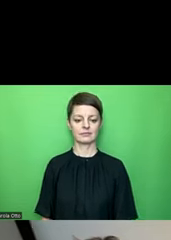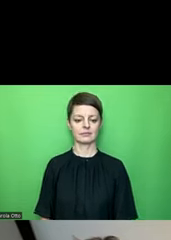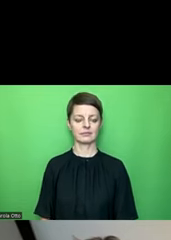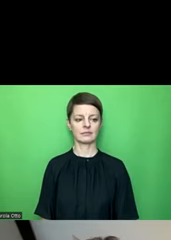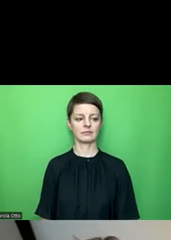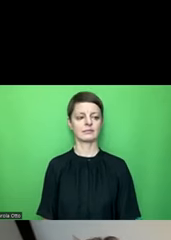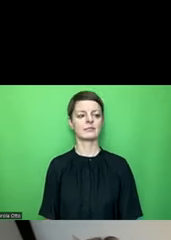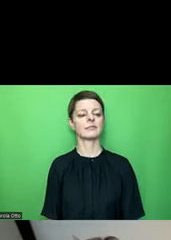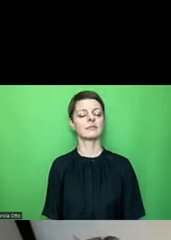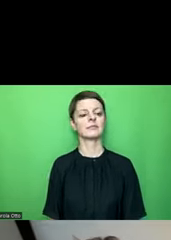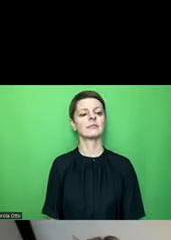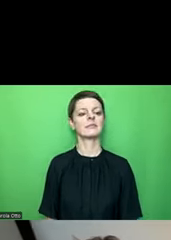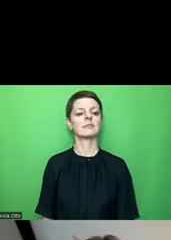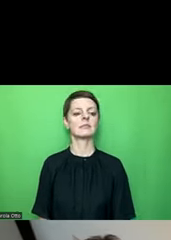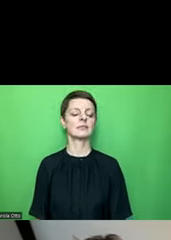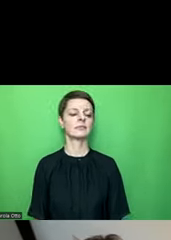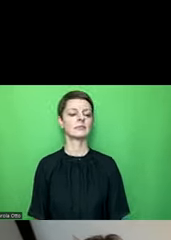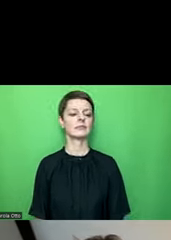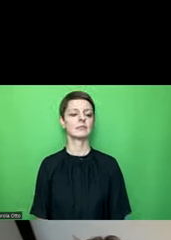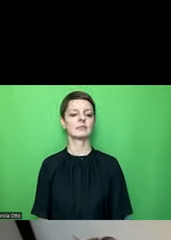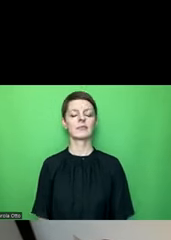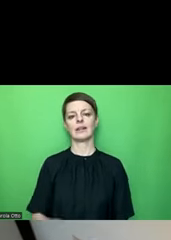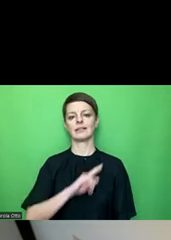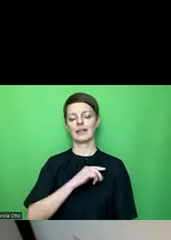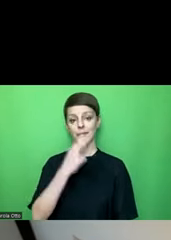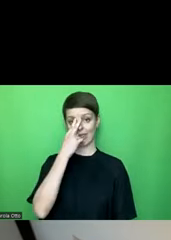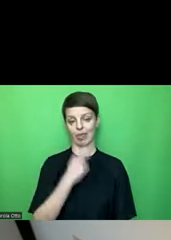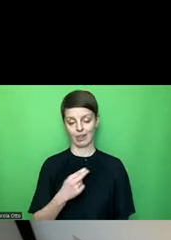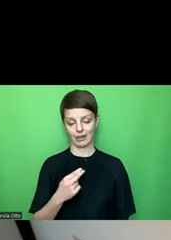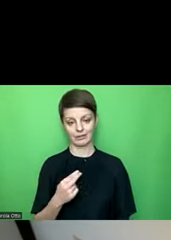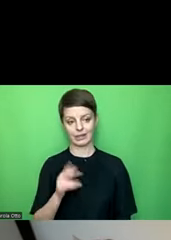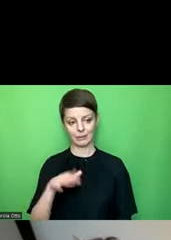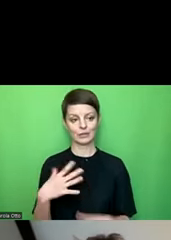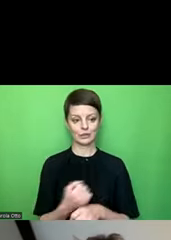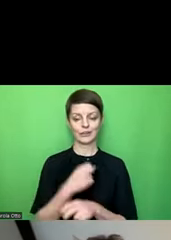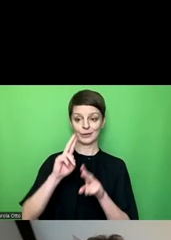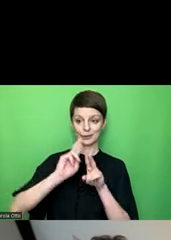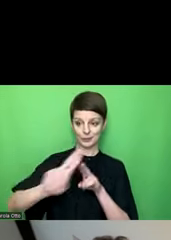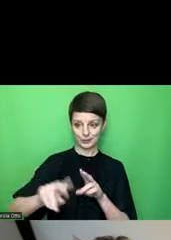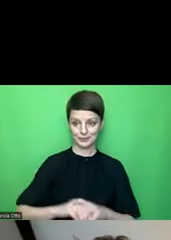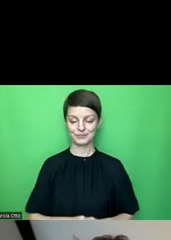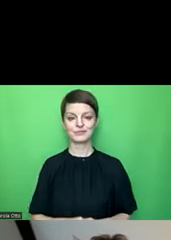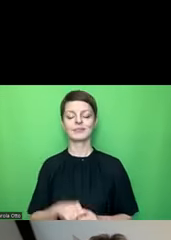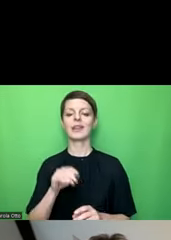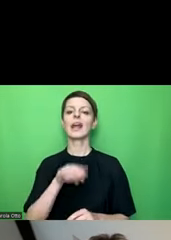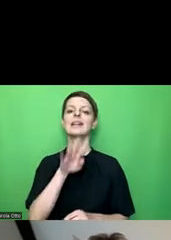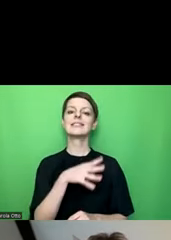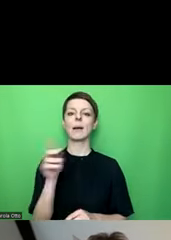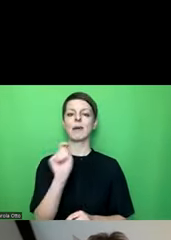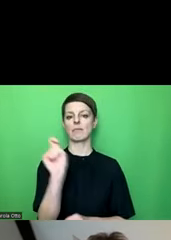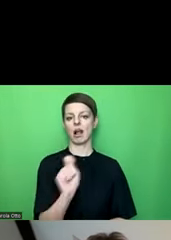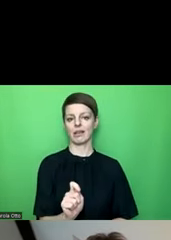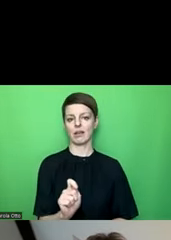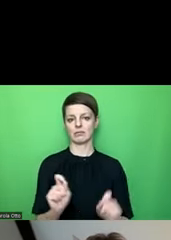jetzt habe ich ein bisschen selber eine Falle gestellt, aber wir kriegen das hin. Ich habe das jetzt als Tabelle markiert, was